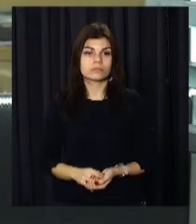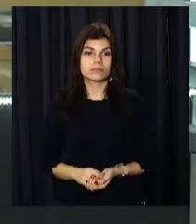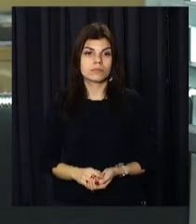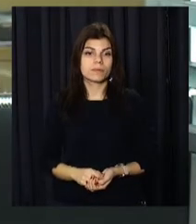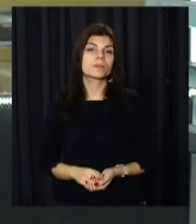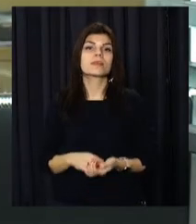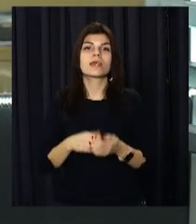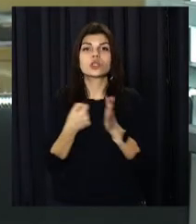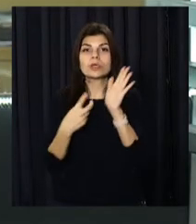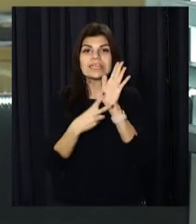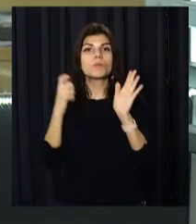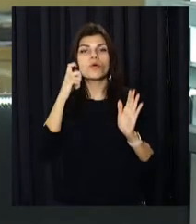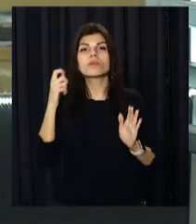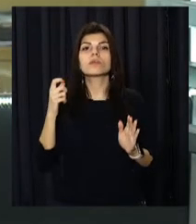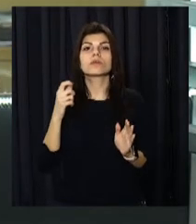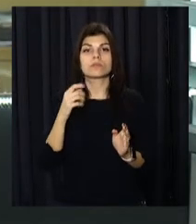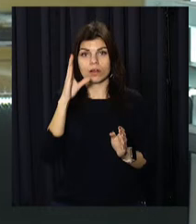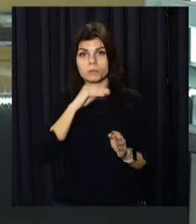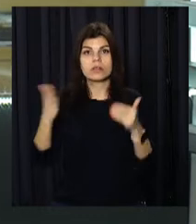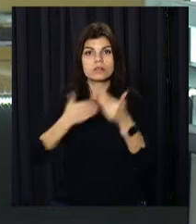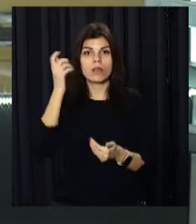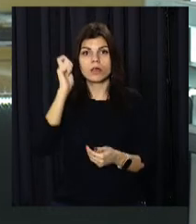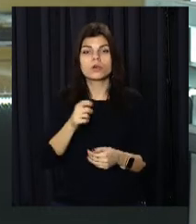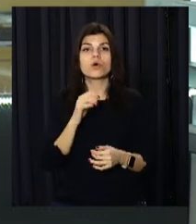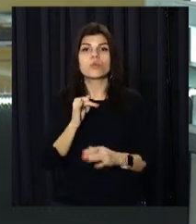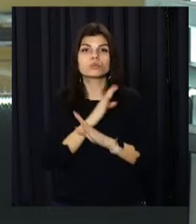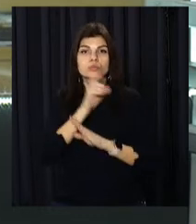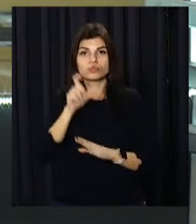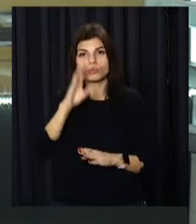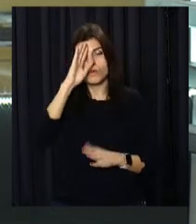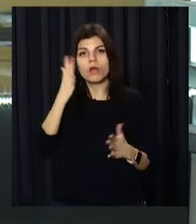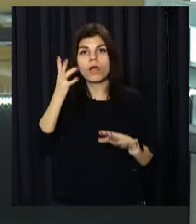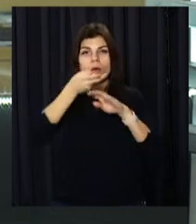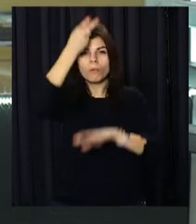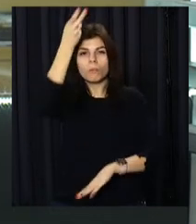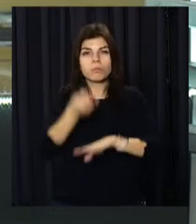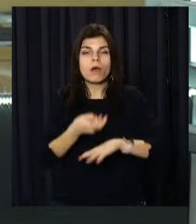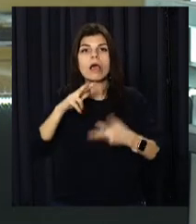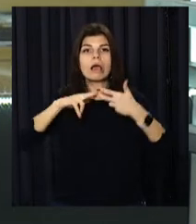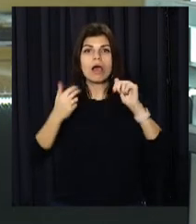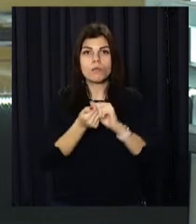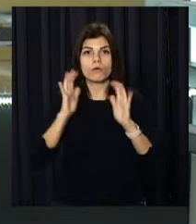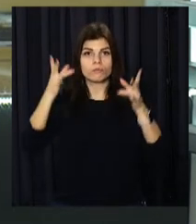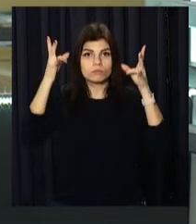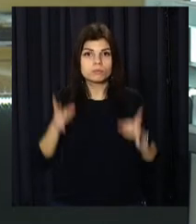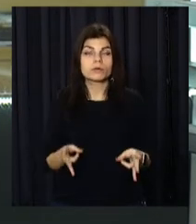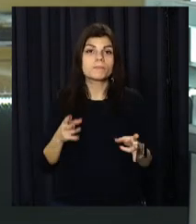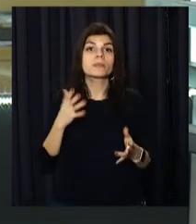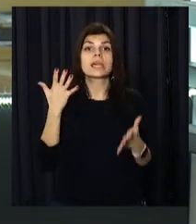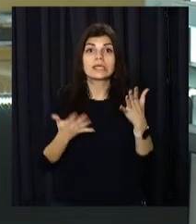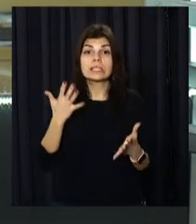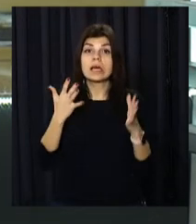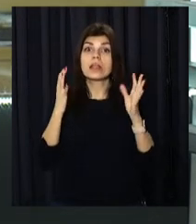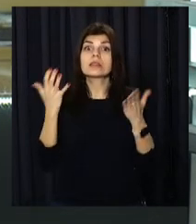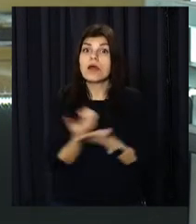До семи років позбавлення волі загрожує винному у смерті чоловіка, який впав у шахту ліфта в Кам'янському. Правда, якщо його